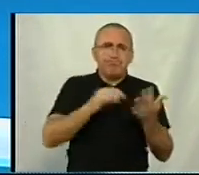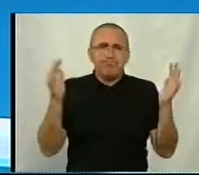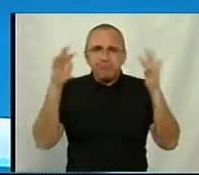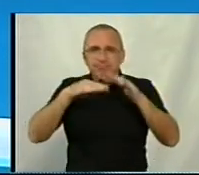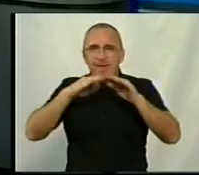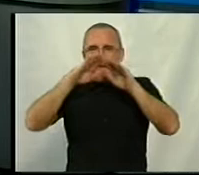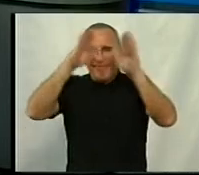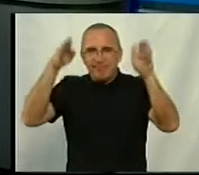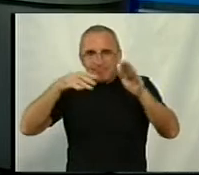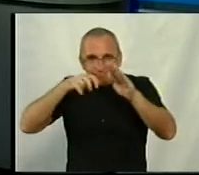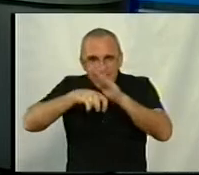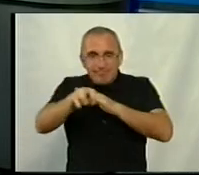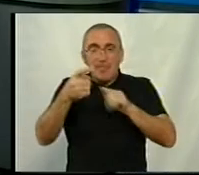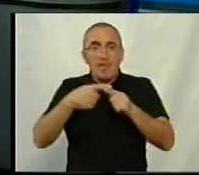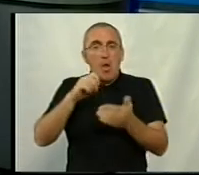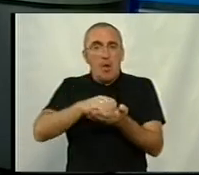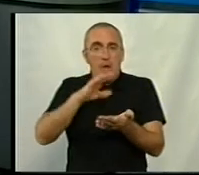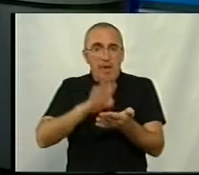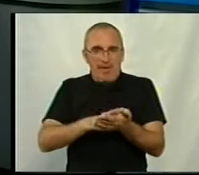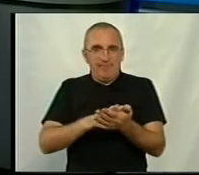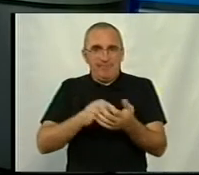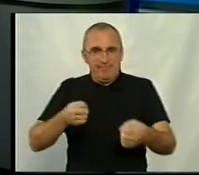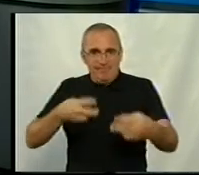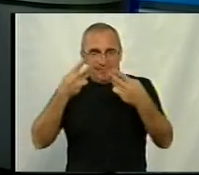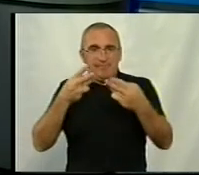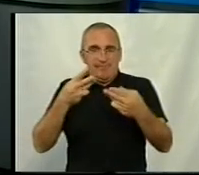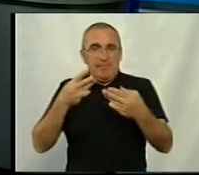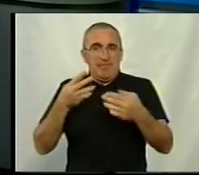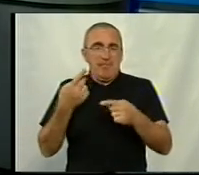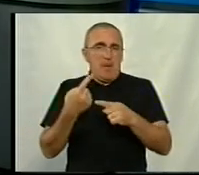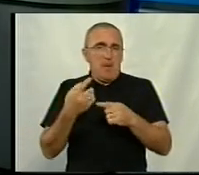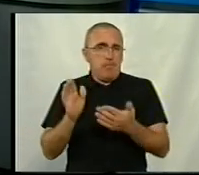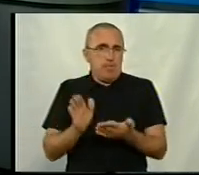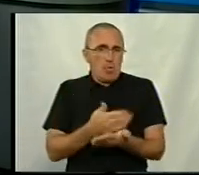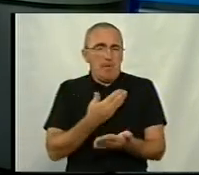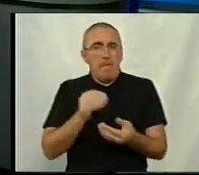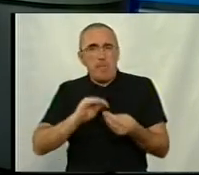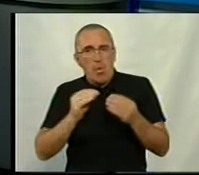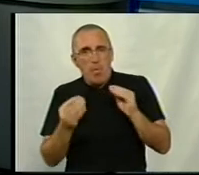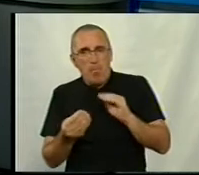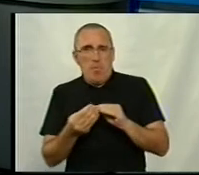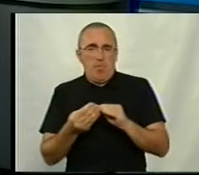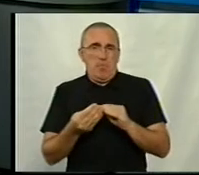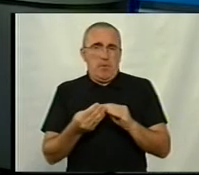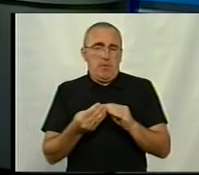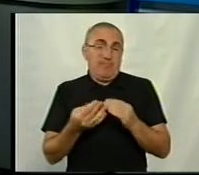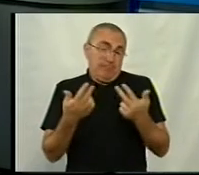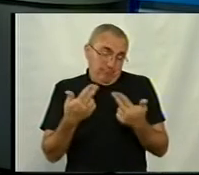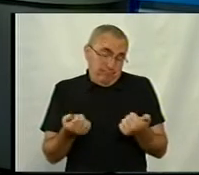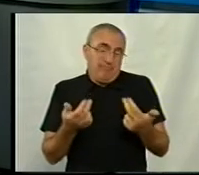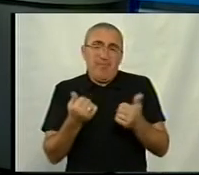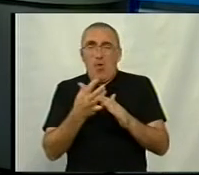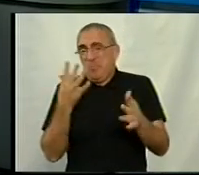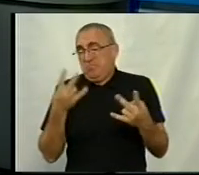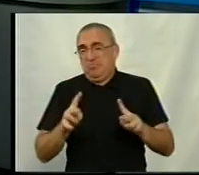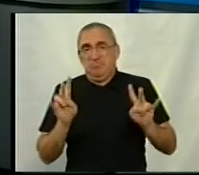павільйон. То ось ця онлайн-реєстрація сьогодні, власне, позбавляє проблеми, і знімають цю проблему щодо черг там і всього